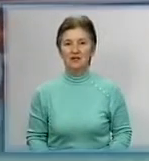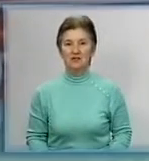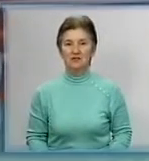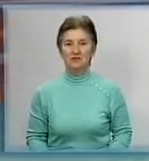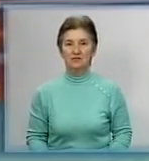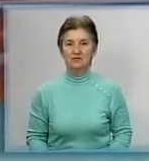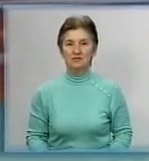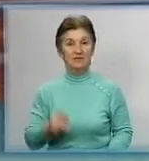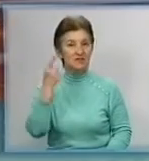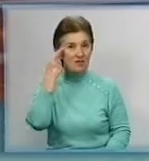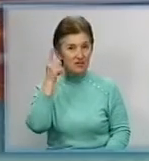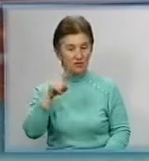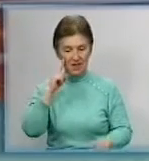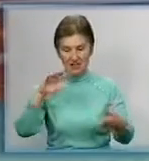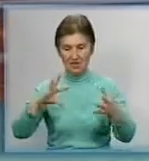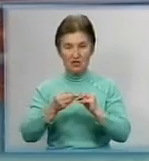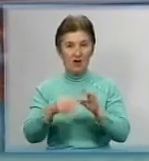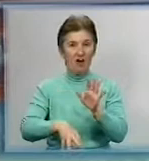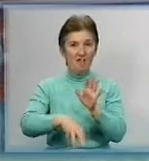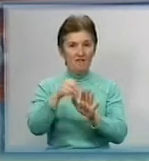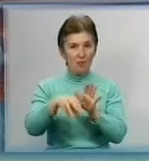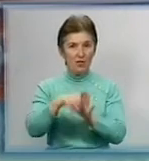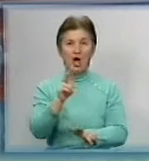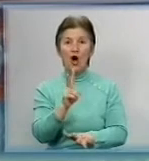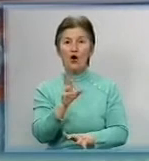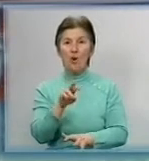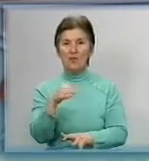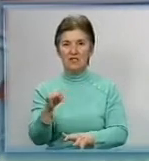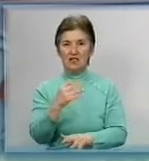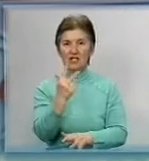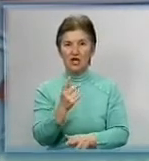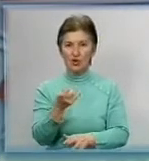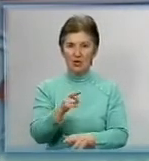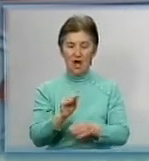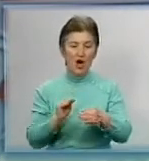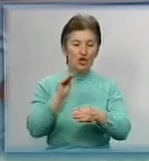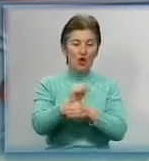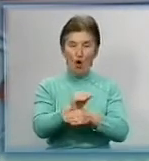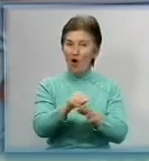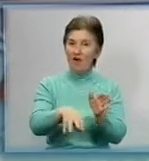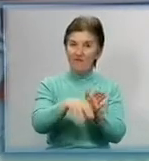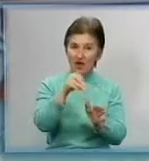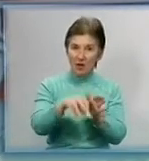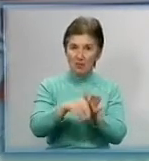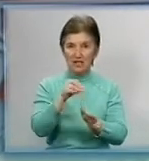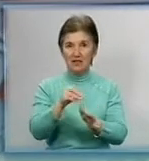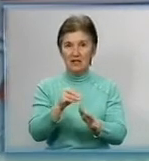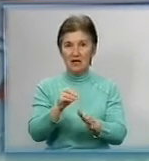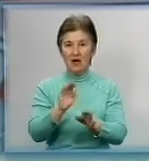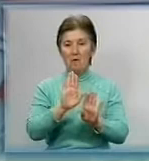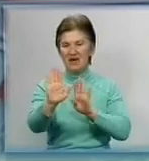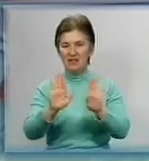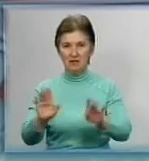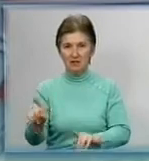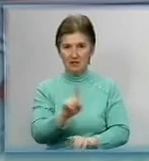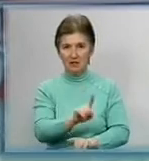І стали відомі результати виборів у Компаніївському районі. Нагадаю, 3 люта відбулися до вибори депутата обласної ради претендентів було двоє –